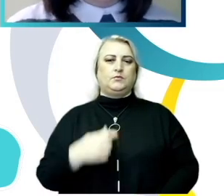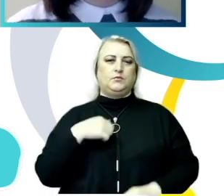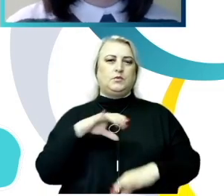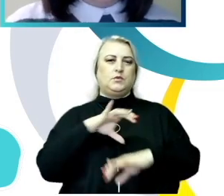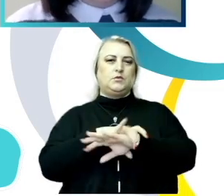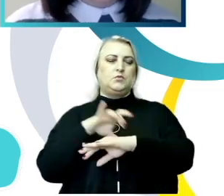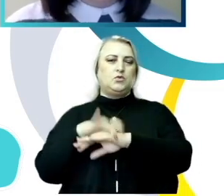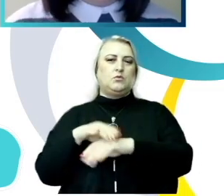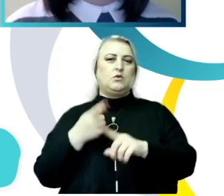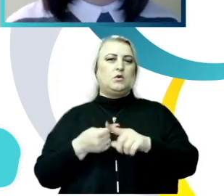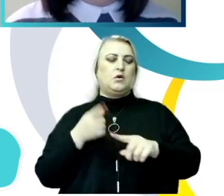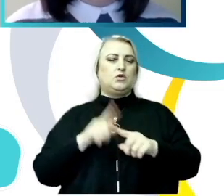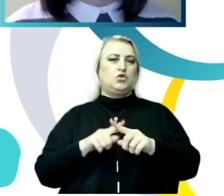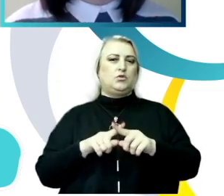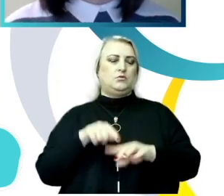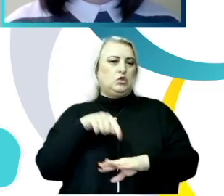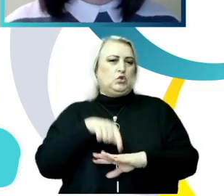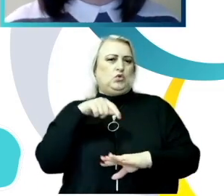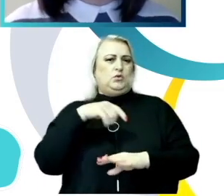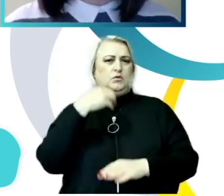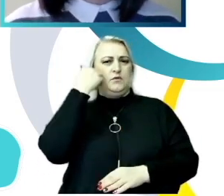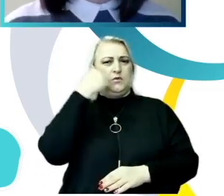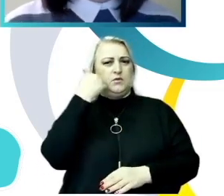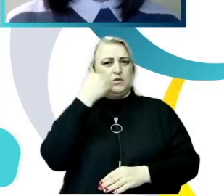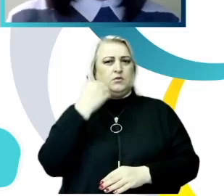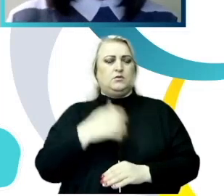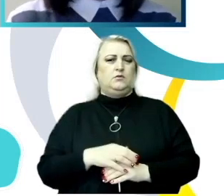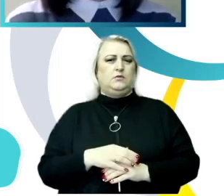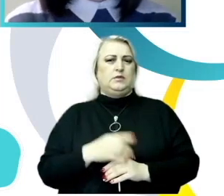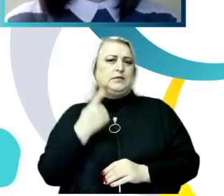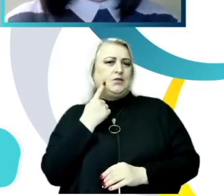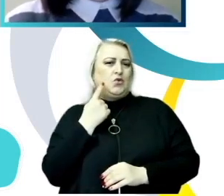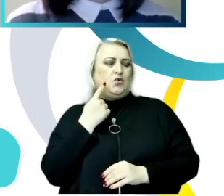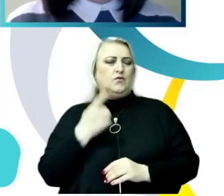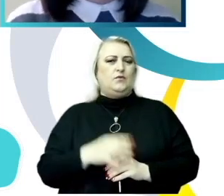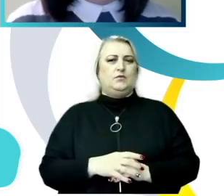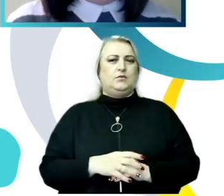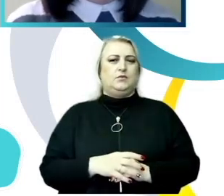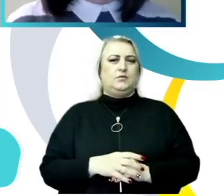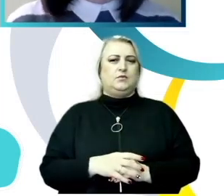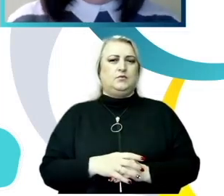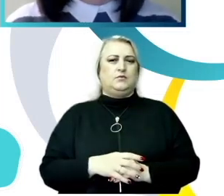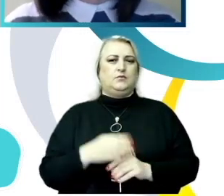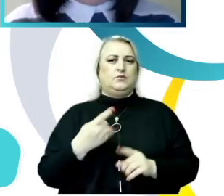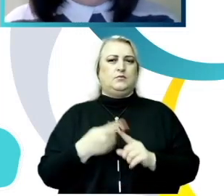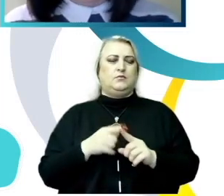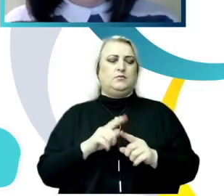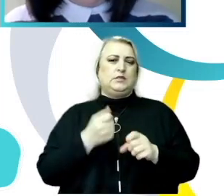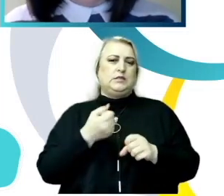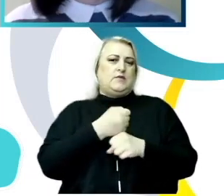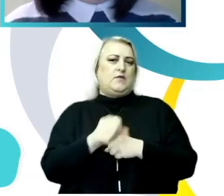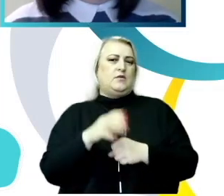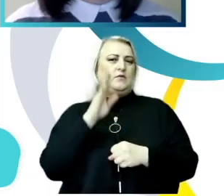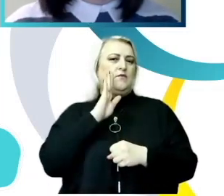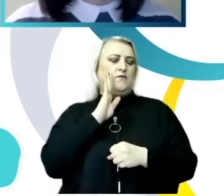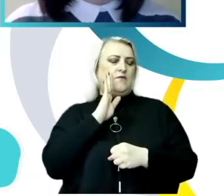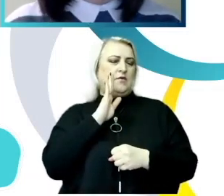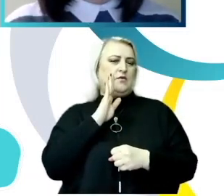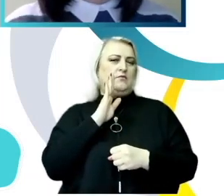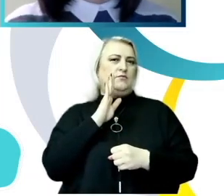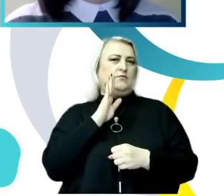acest sentiment de rușine, de jenă, le determină pe fete, în mod special pe fete, dar